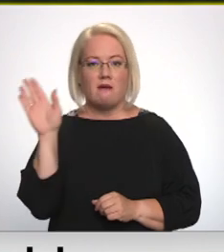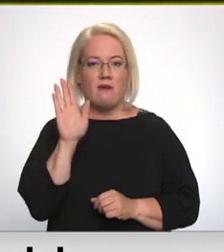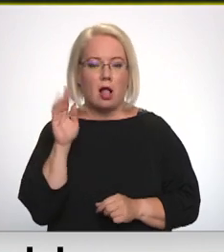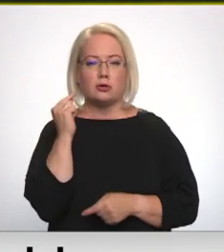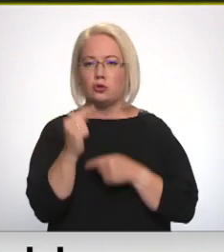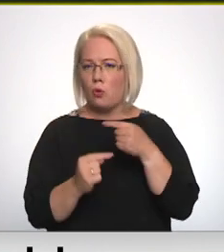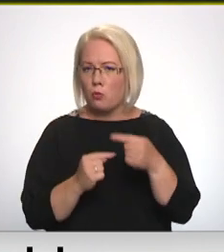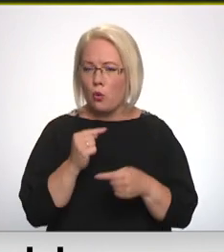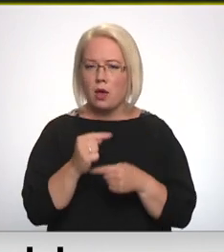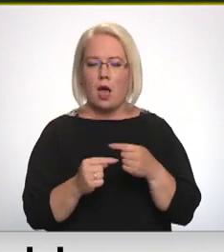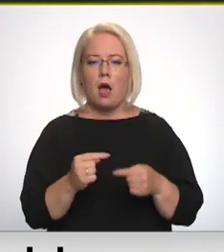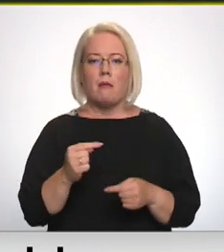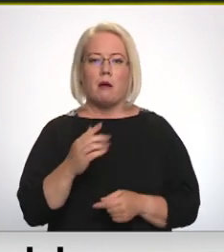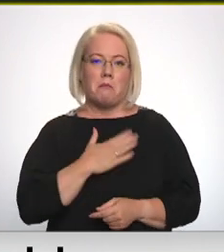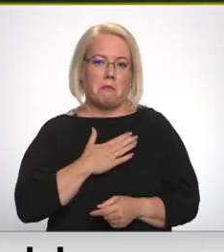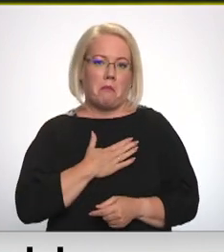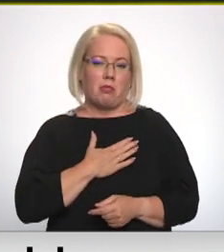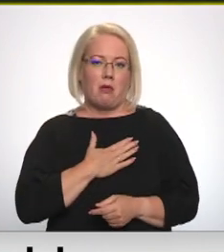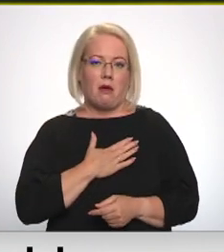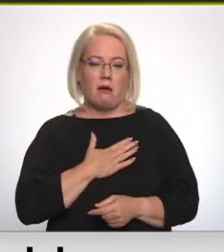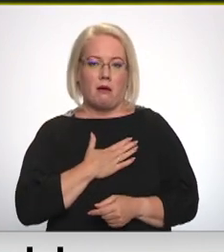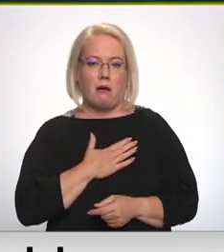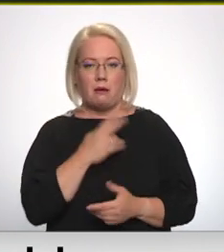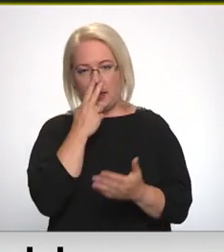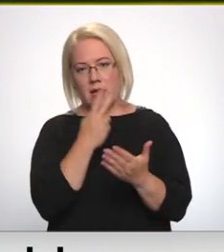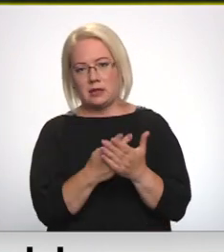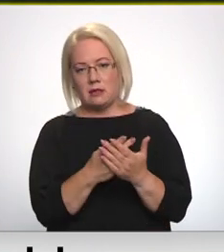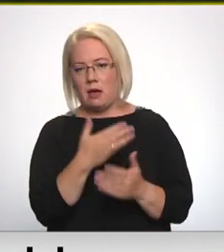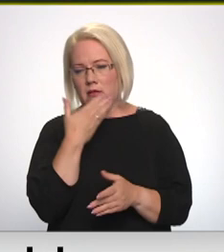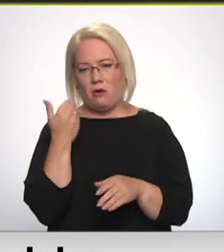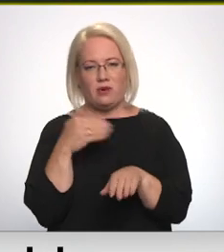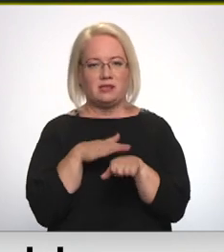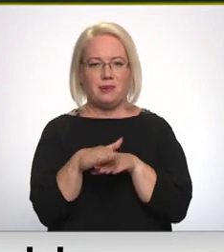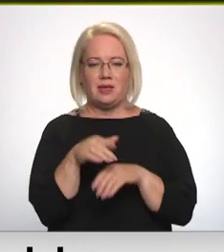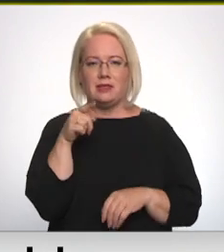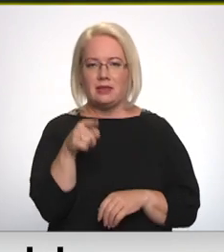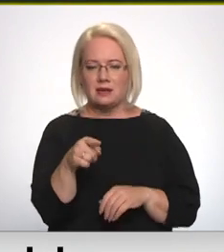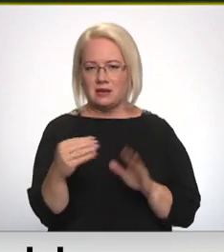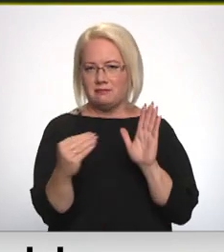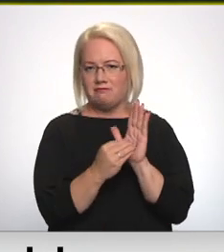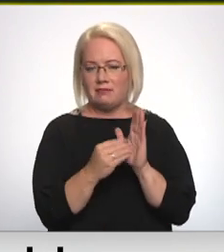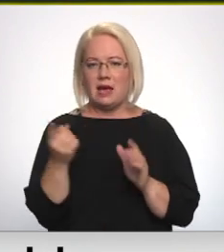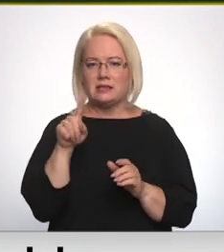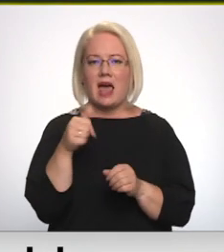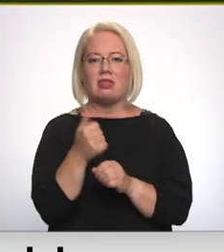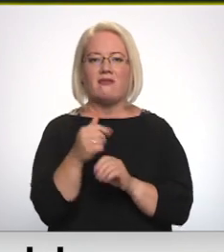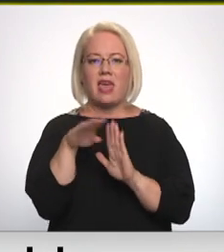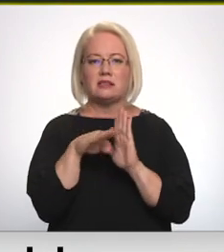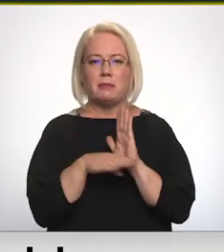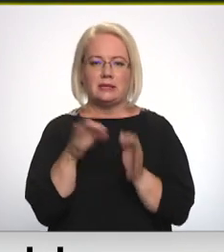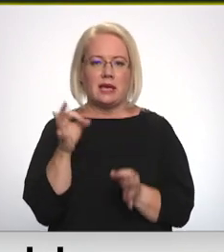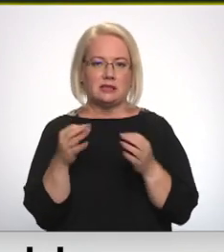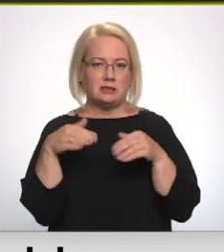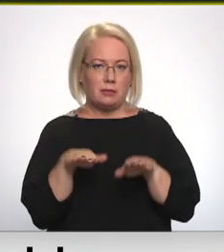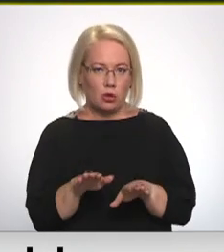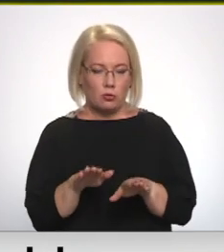manā nav izpildījusi to, kas ir ierakstīts satversmes tiesas priedumos. Proti, tur